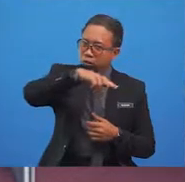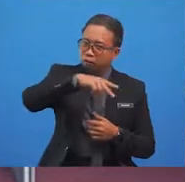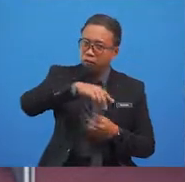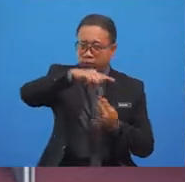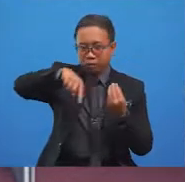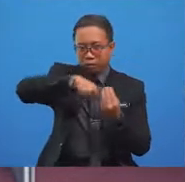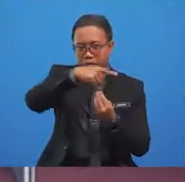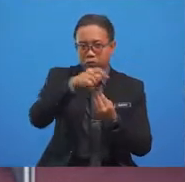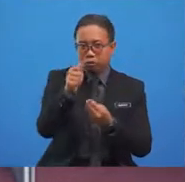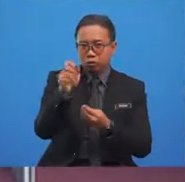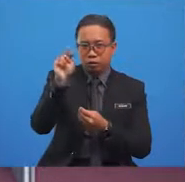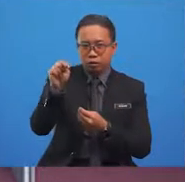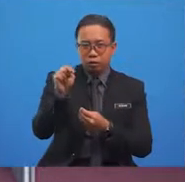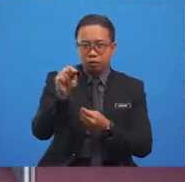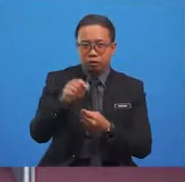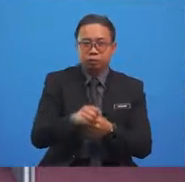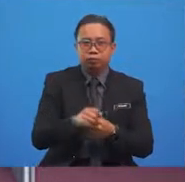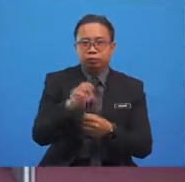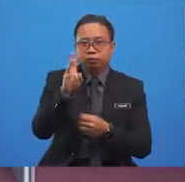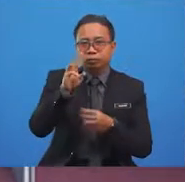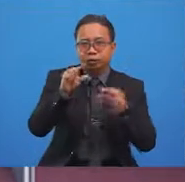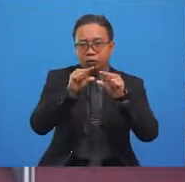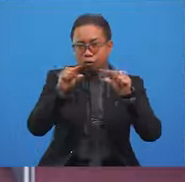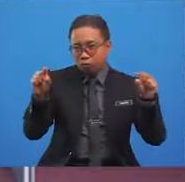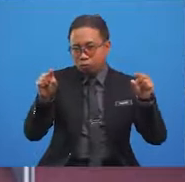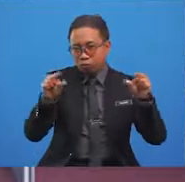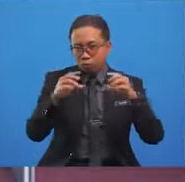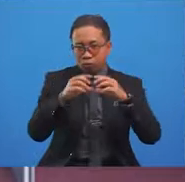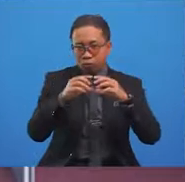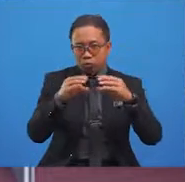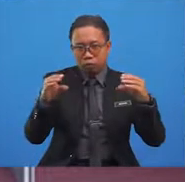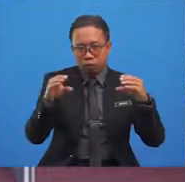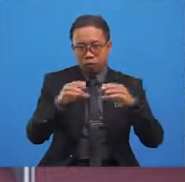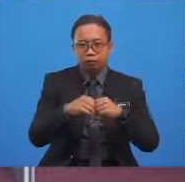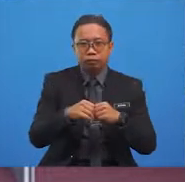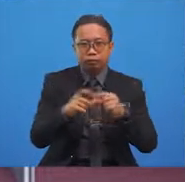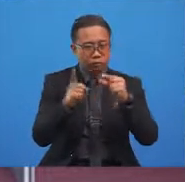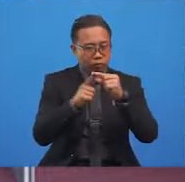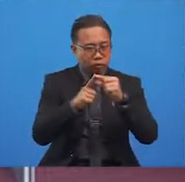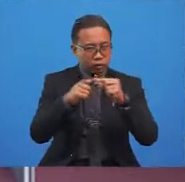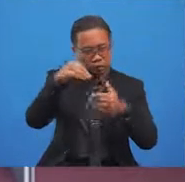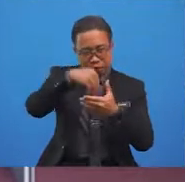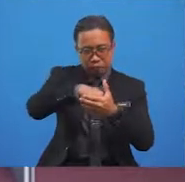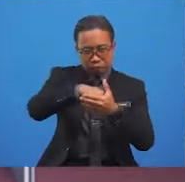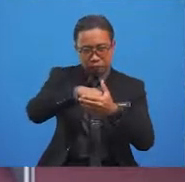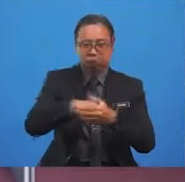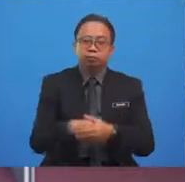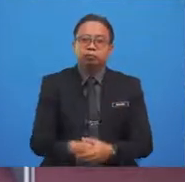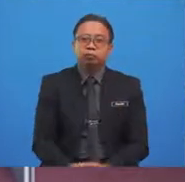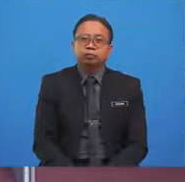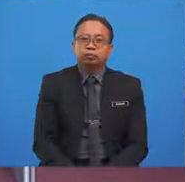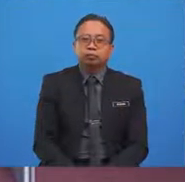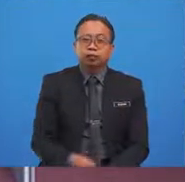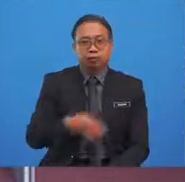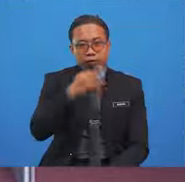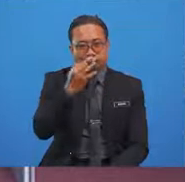You will need to act the word displayed on the screen. It will be more fun if you